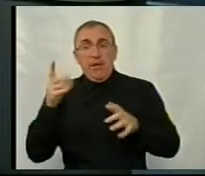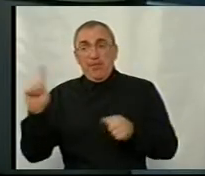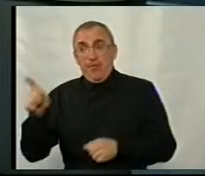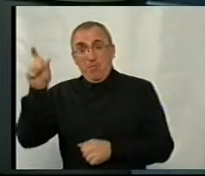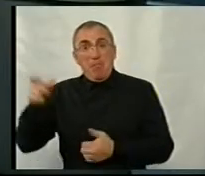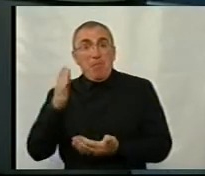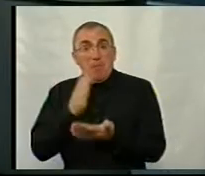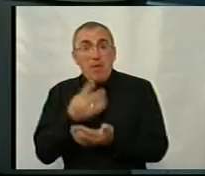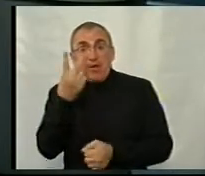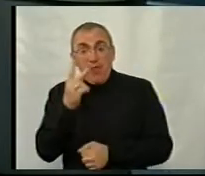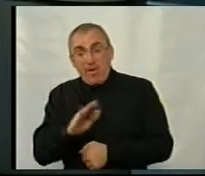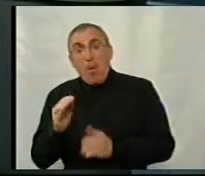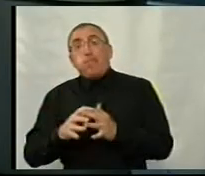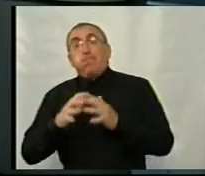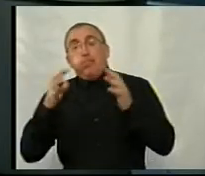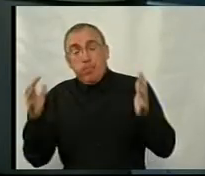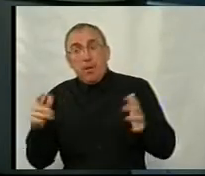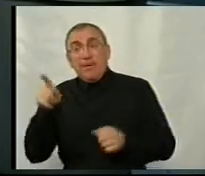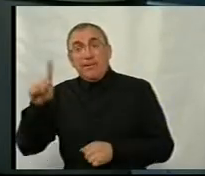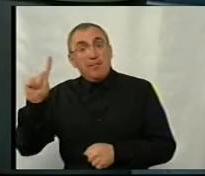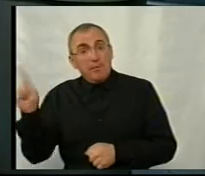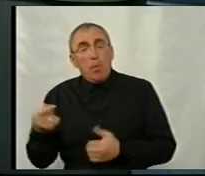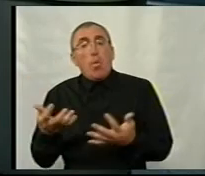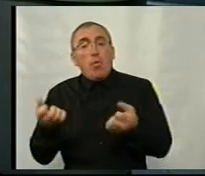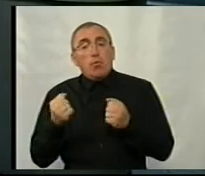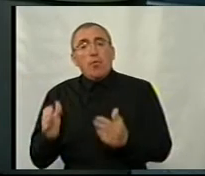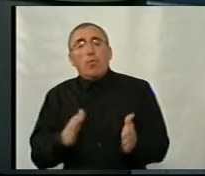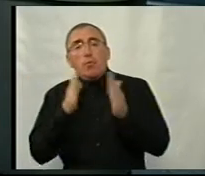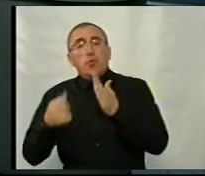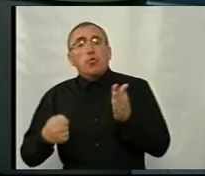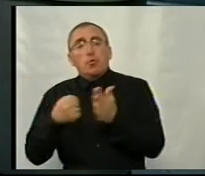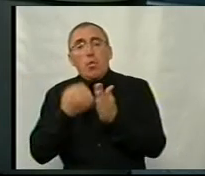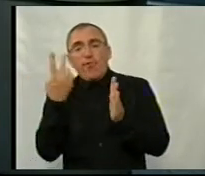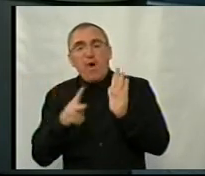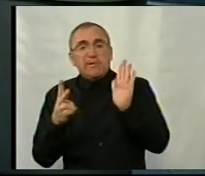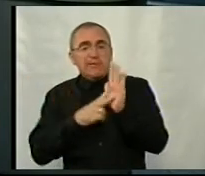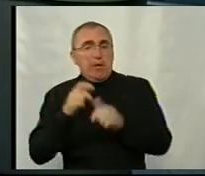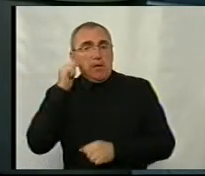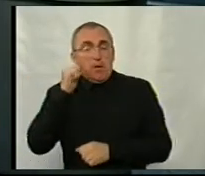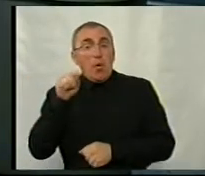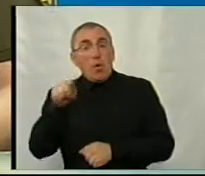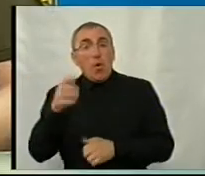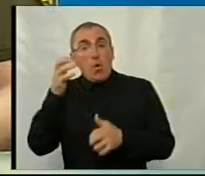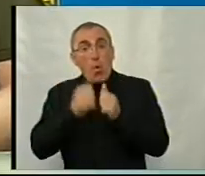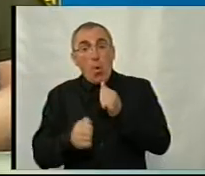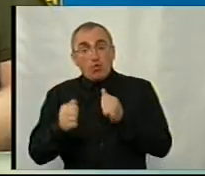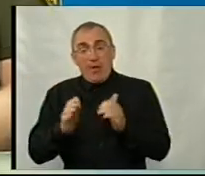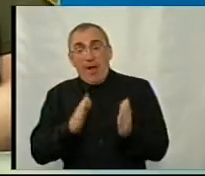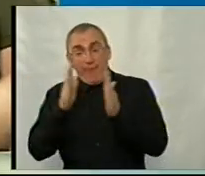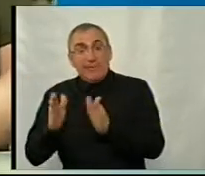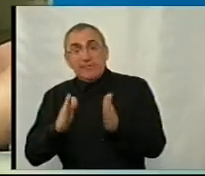мають двоє і більше дітей, такі призовники отримують відсрочку до 27 років. Проте кожна відсрочка